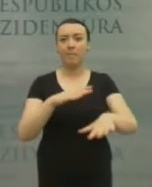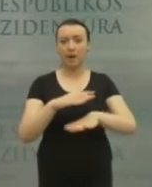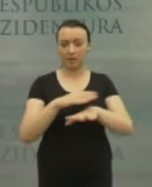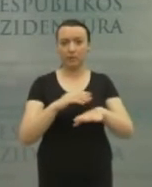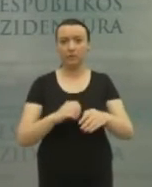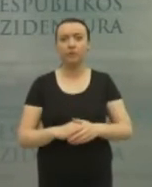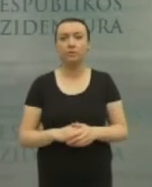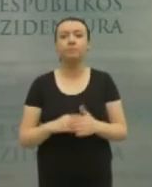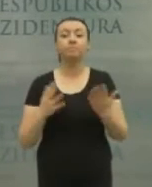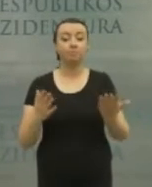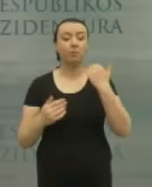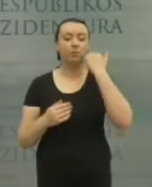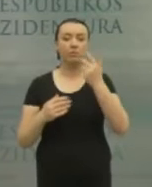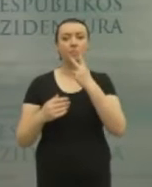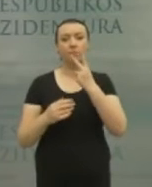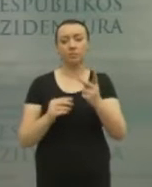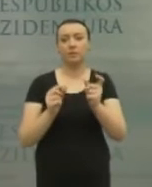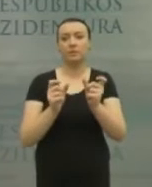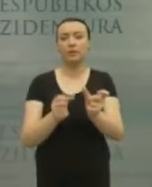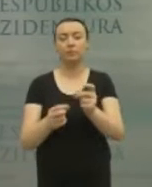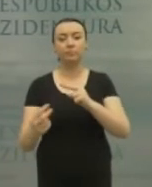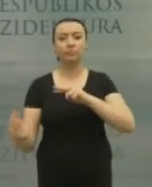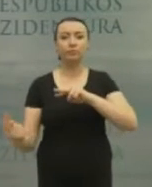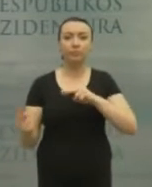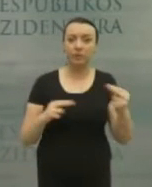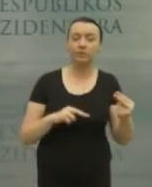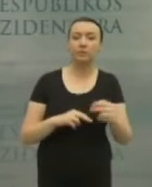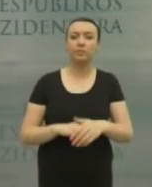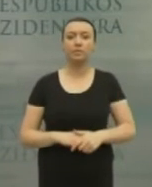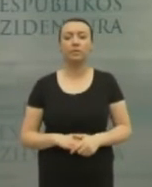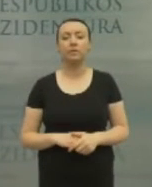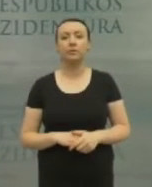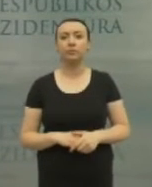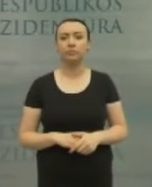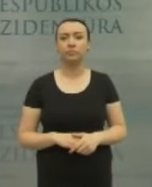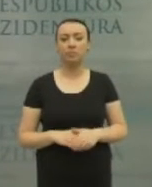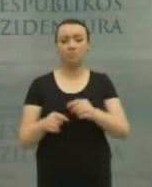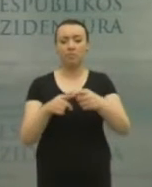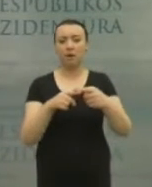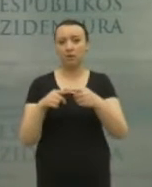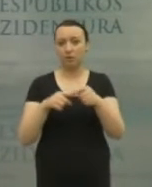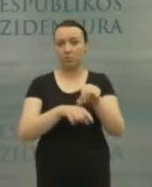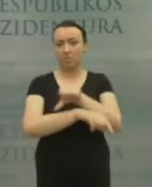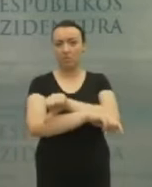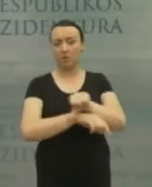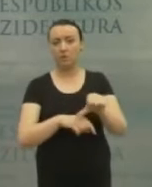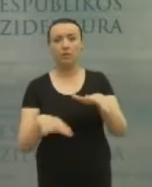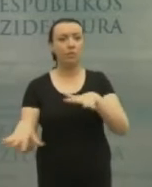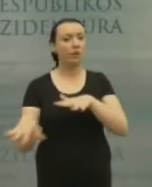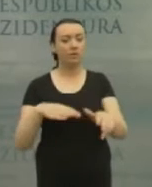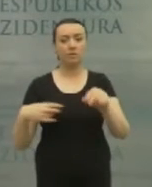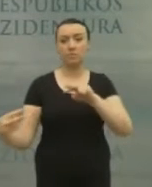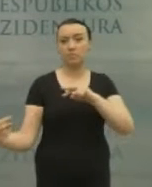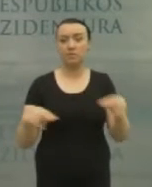po kurio pasikeitė įprastai kitol darbinę Baltarusijos pasienio tarnybų veiklą.